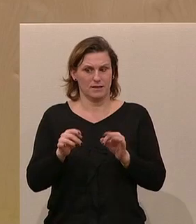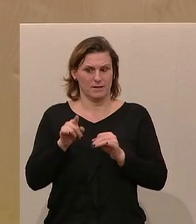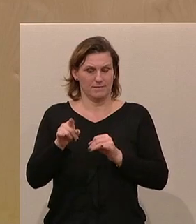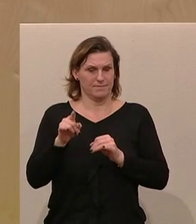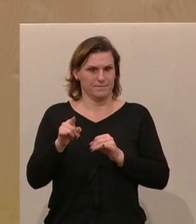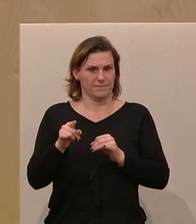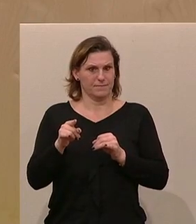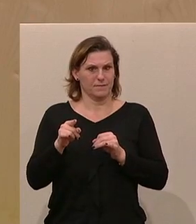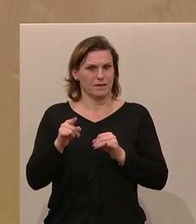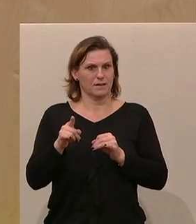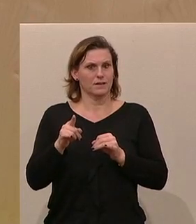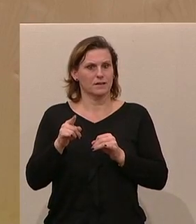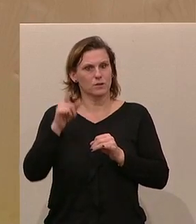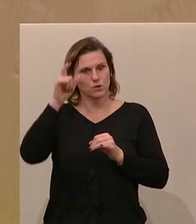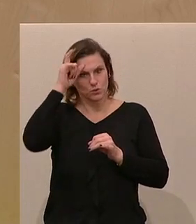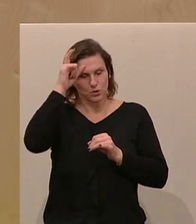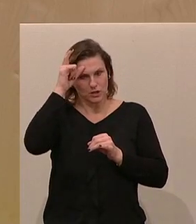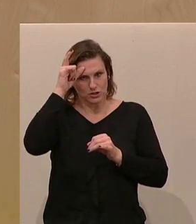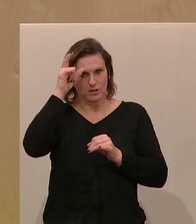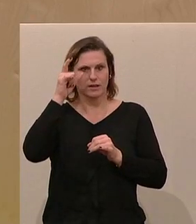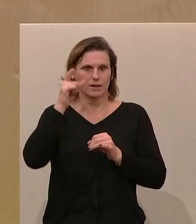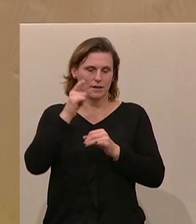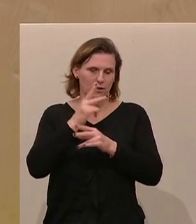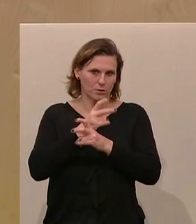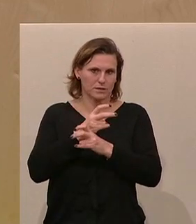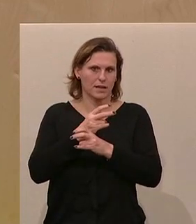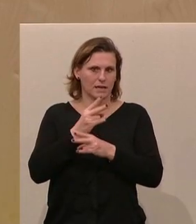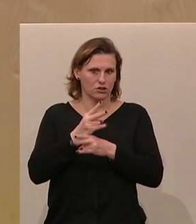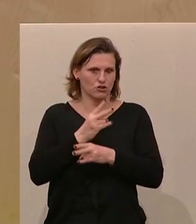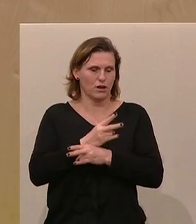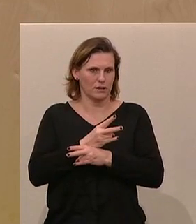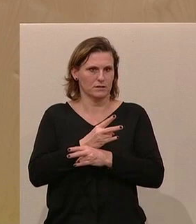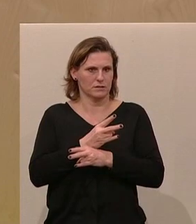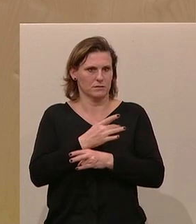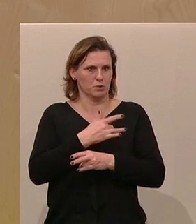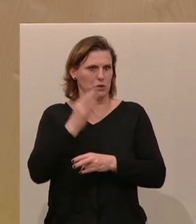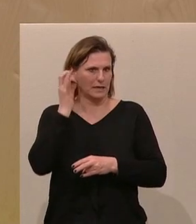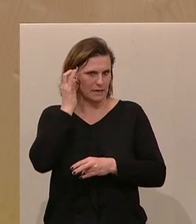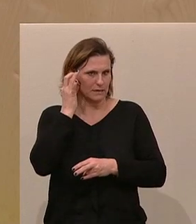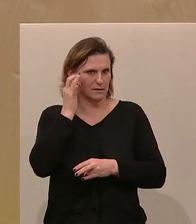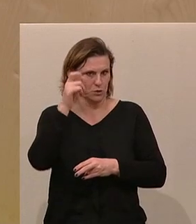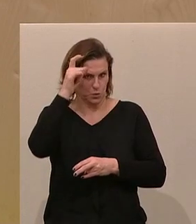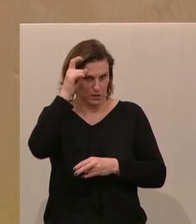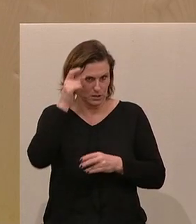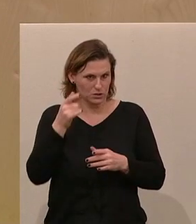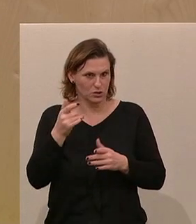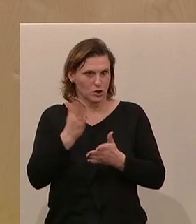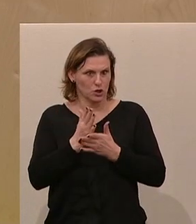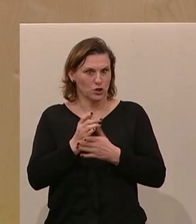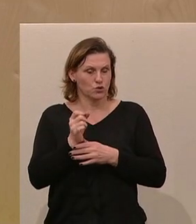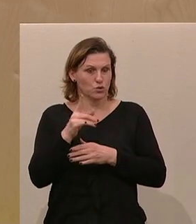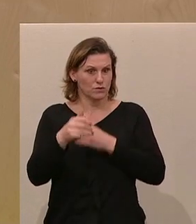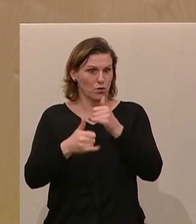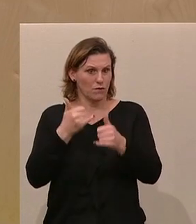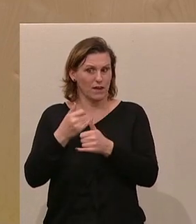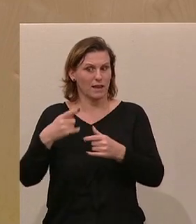über 60-jährige türkischstämmige österreichische Staatsbürgerin, die seit über zwölf Jahren in der Türkei lebt.